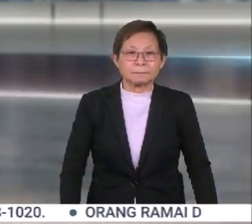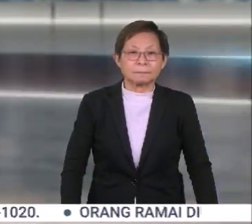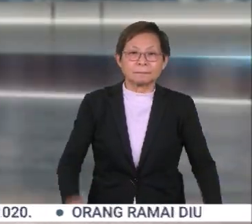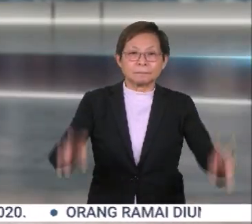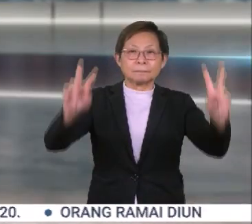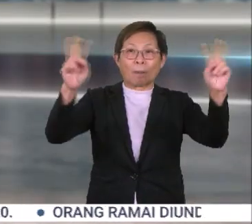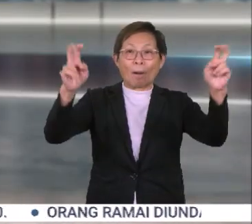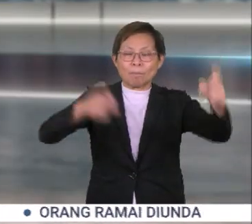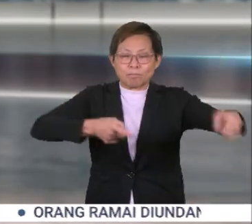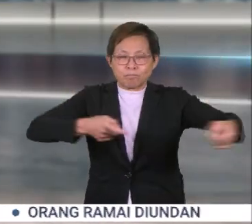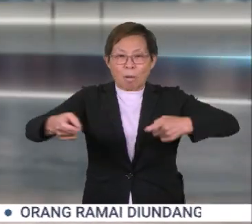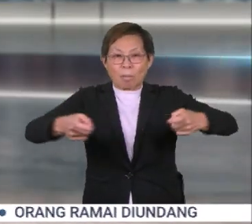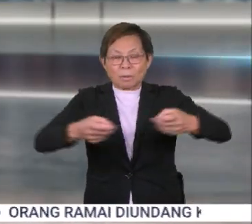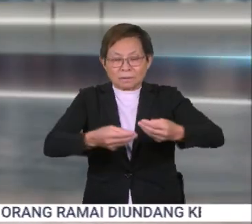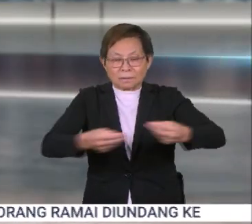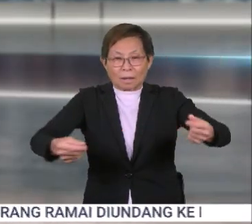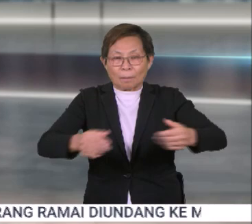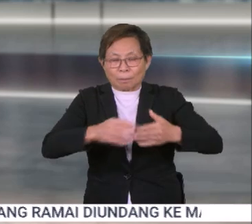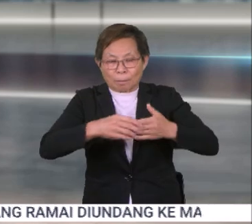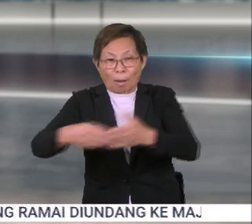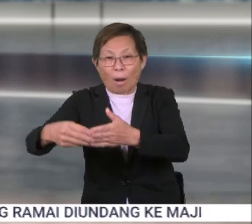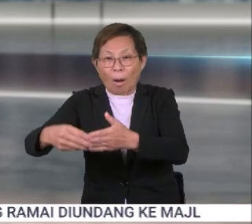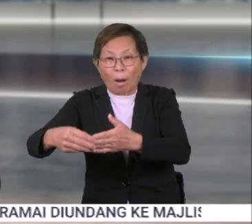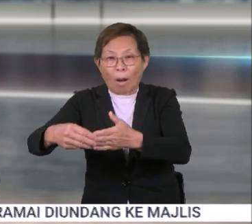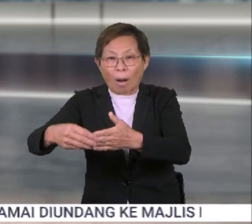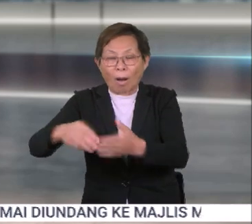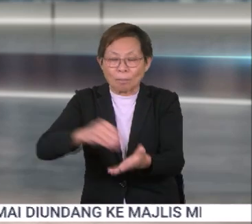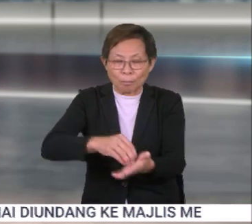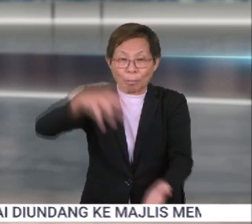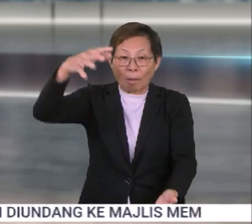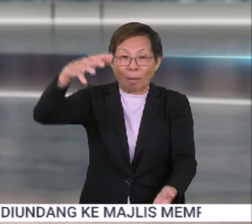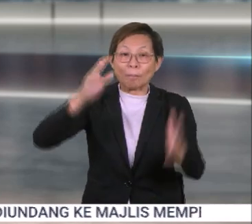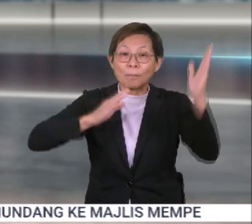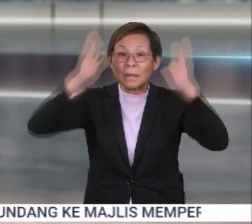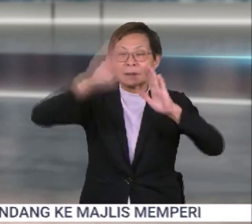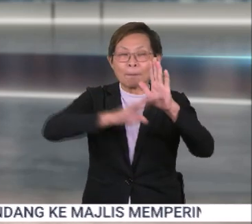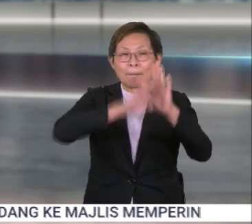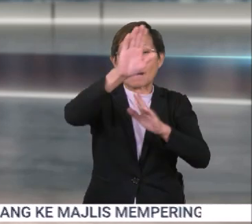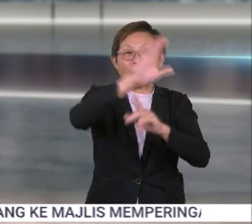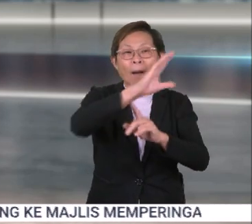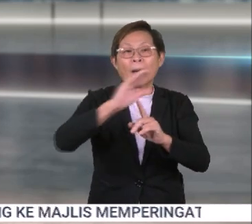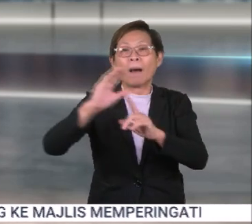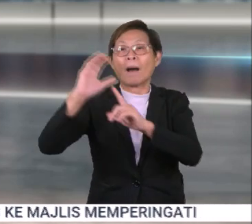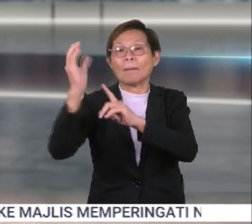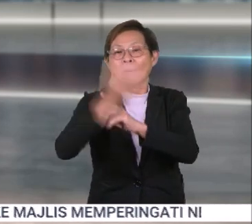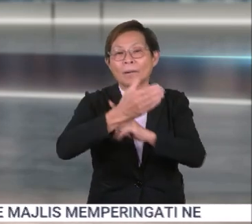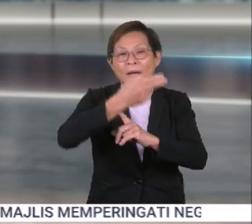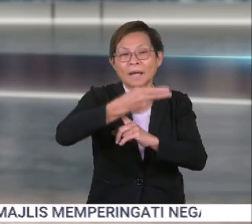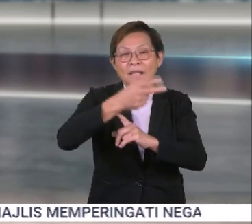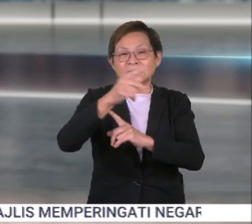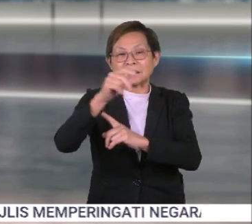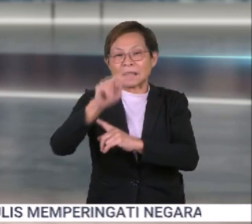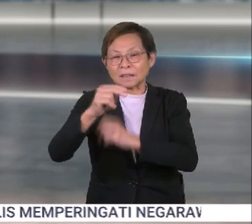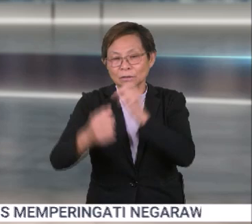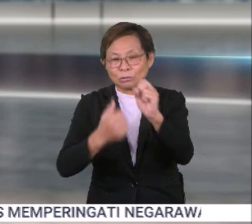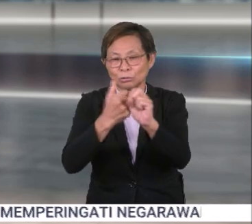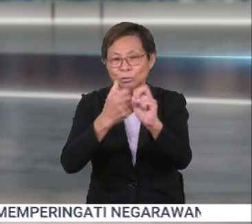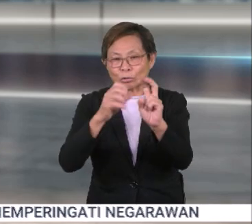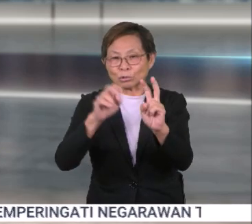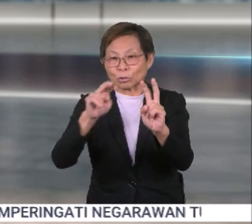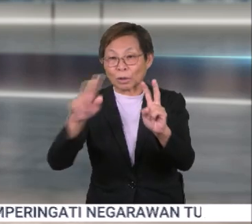Bertemakan pentadbiran tanah pemacu kemakmuran Malaysia Madani, Hari Tanah Negara HTN 2023